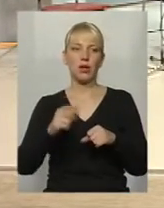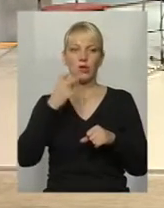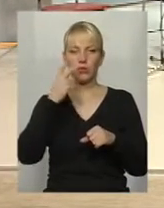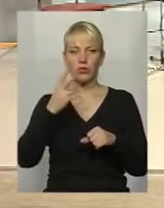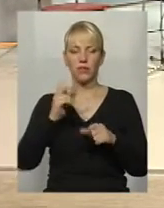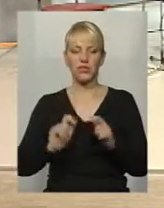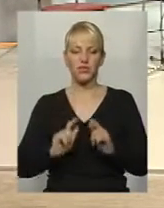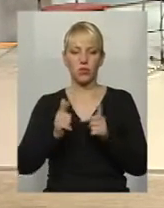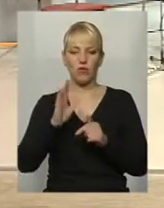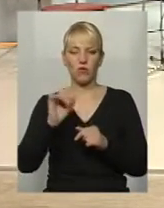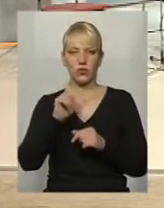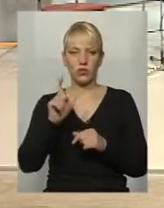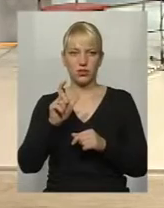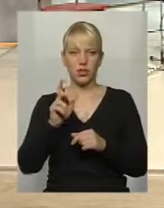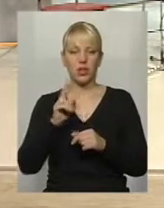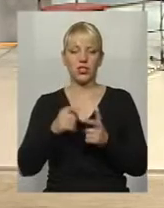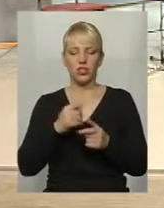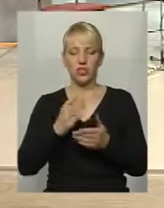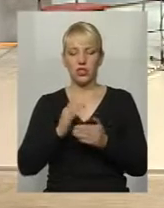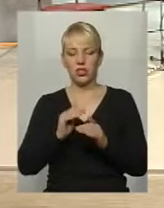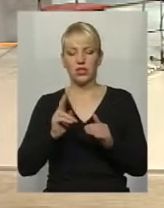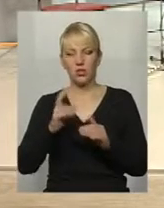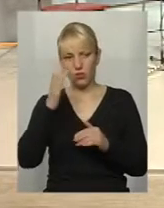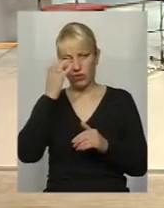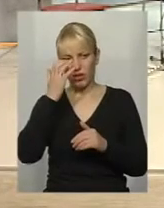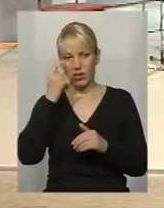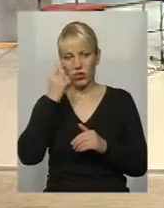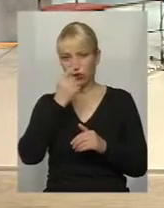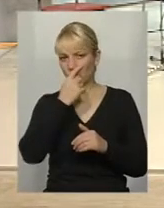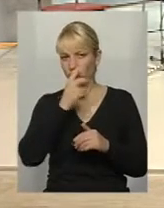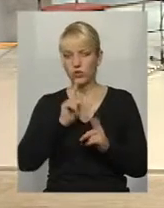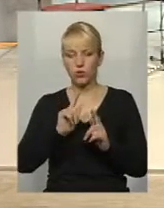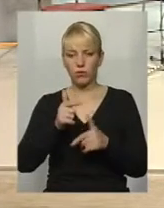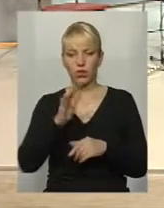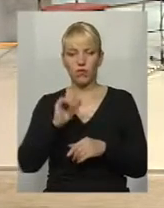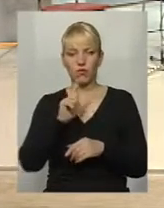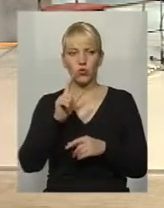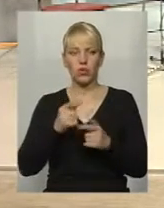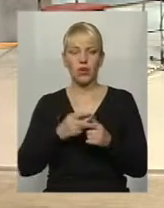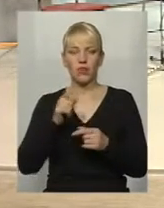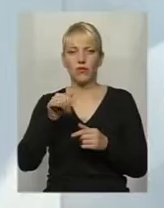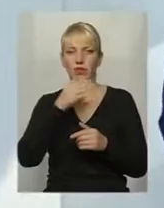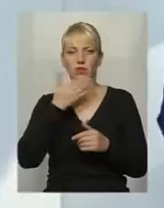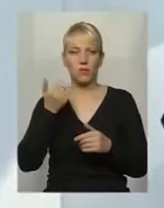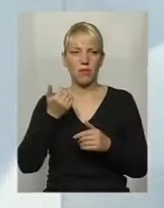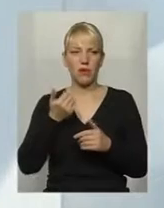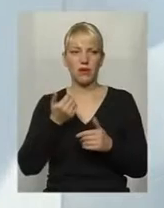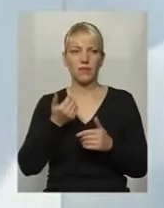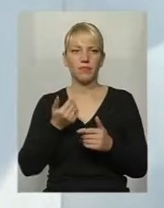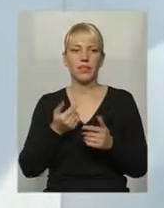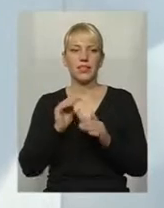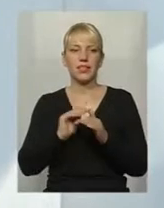вступники в вуза, чи є ті діти, які мають вади зору, вступаючи в вузи, жодних нема преференцій, діти